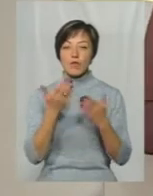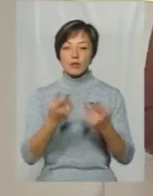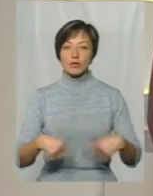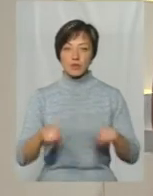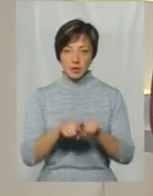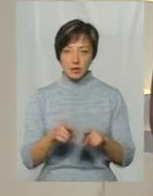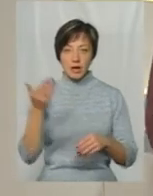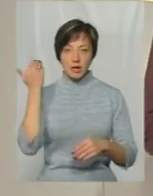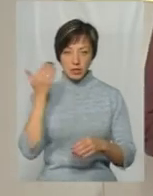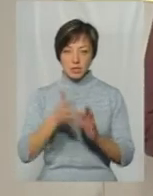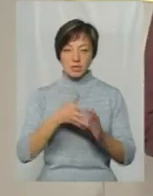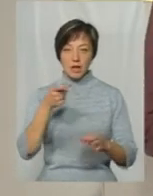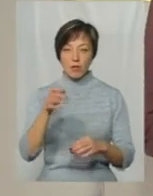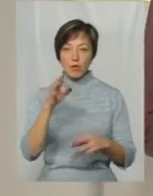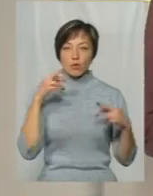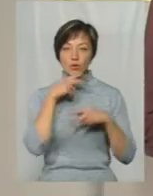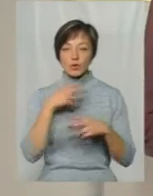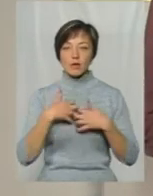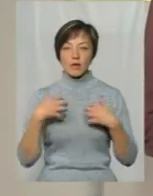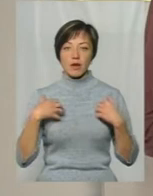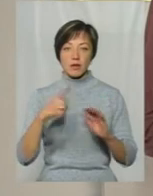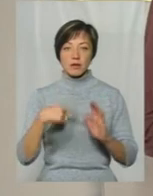надходили раніше сигнали про отруєння тварин?